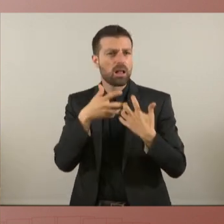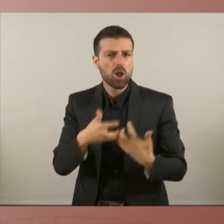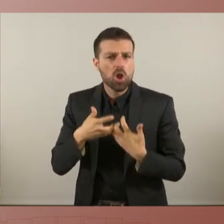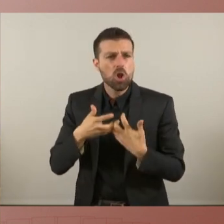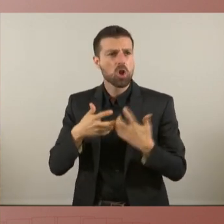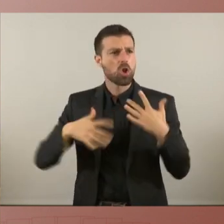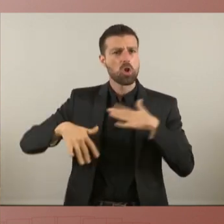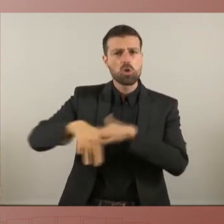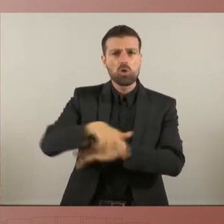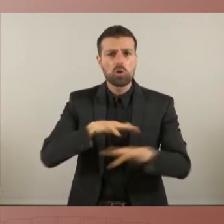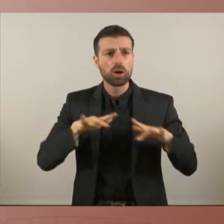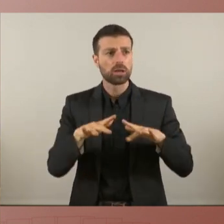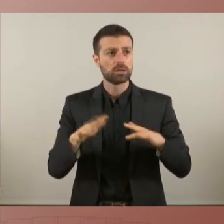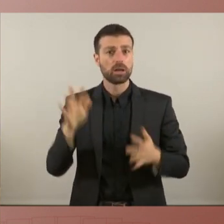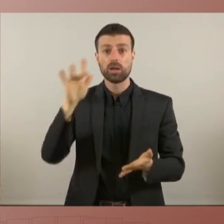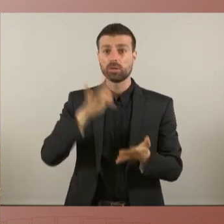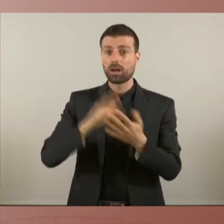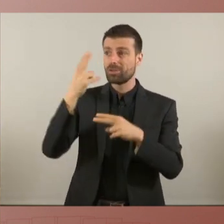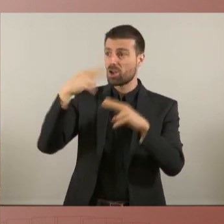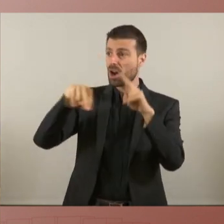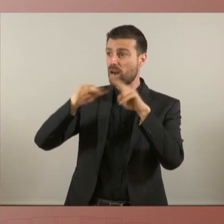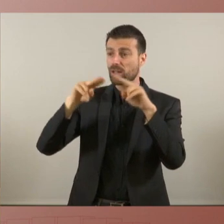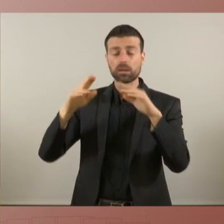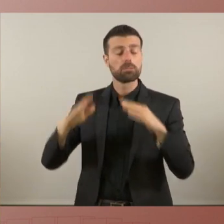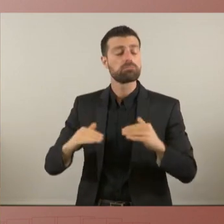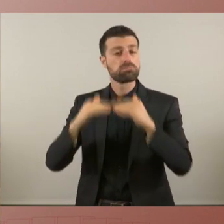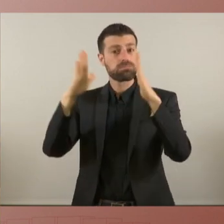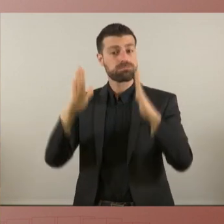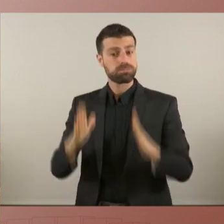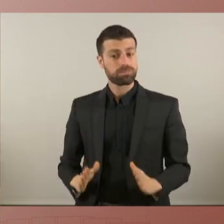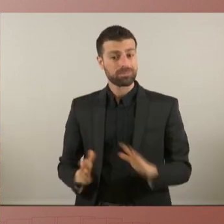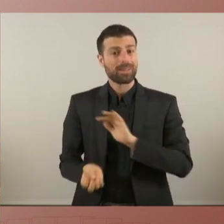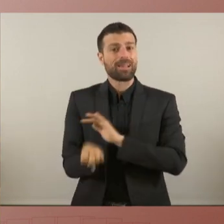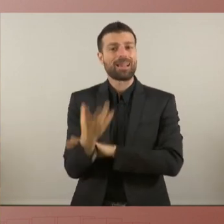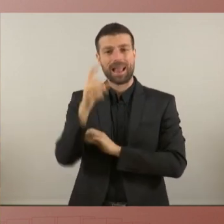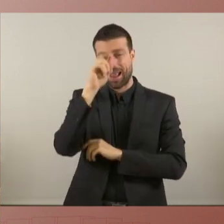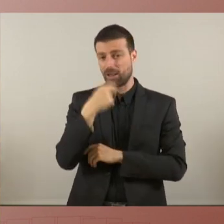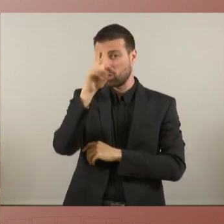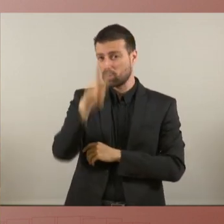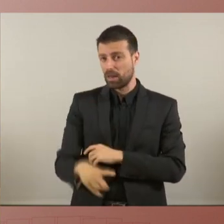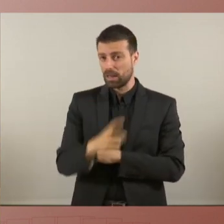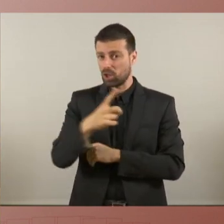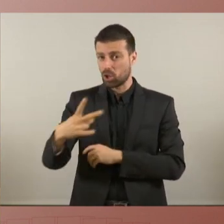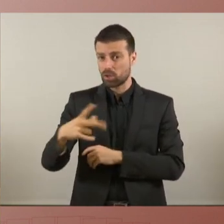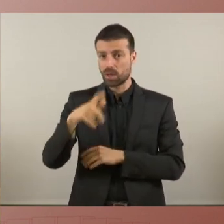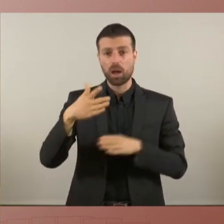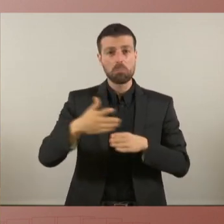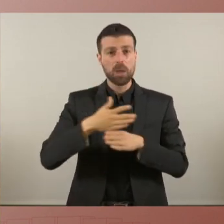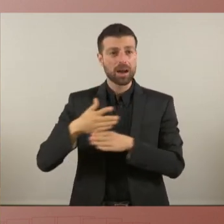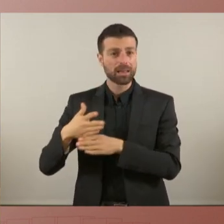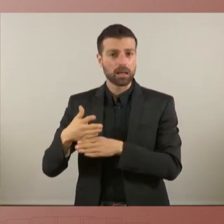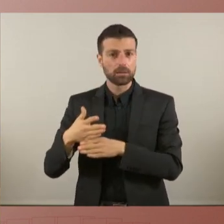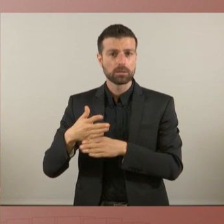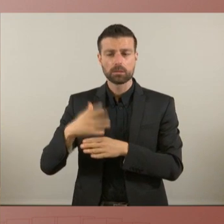des que es va restaurar la Generalitat ja des del 2012 els partits que defensen des de diferent